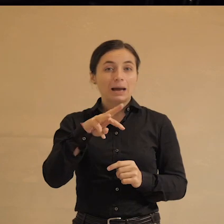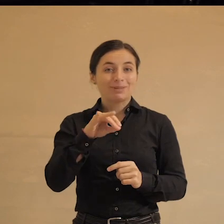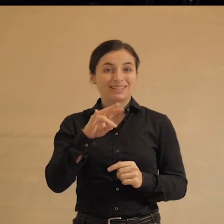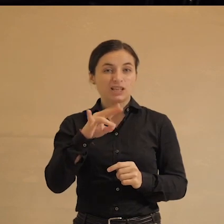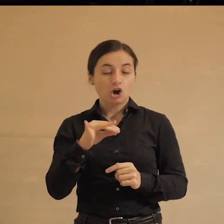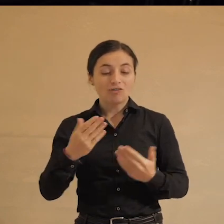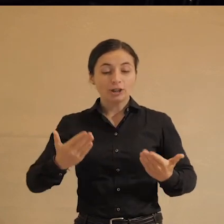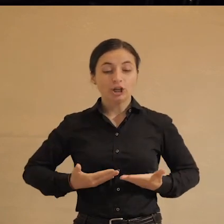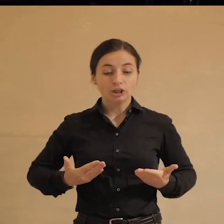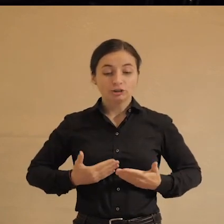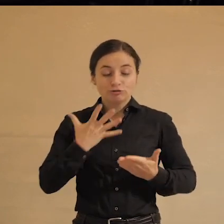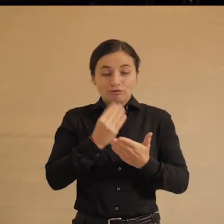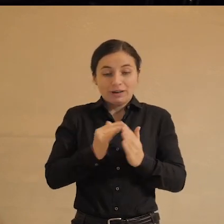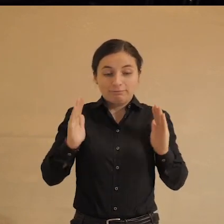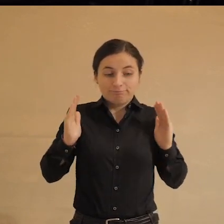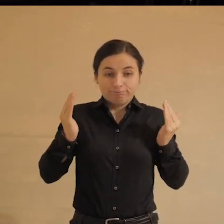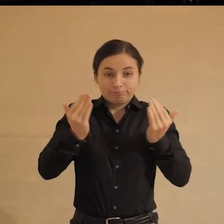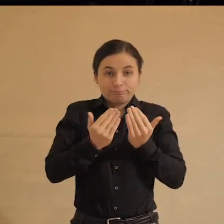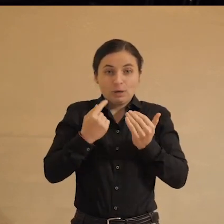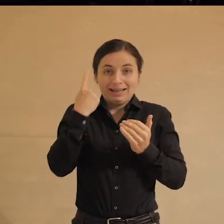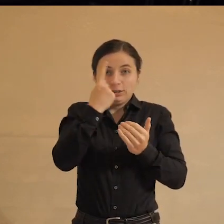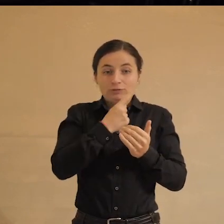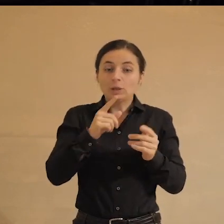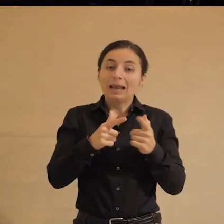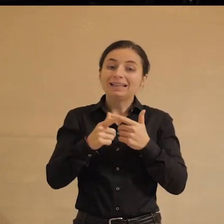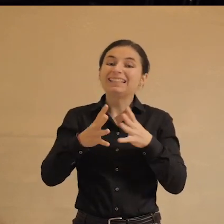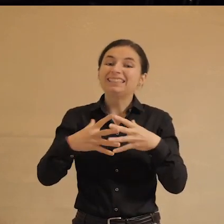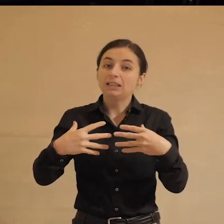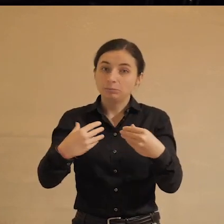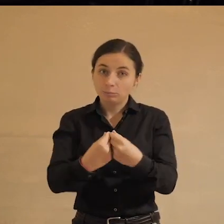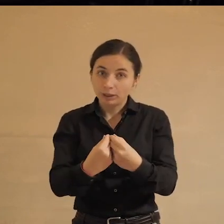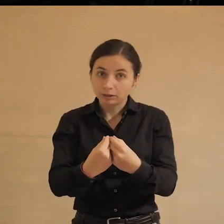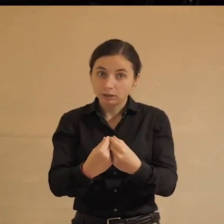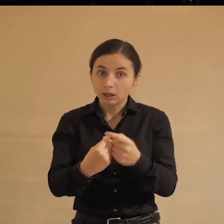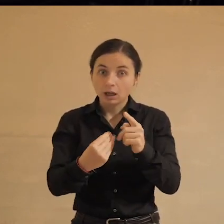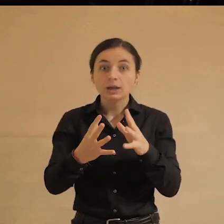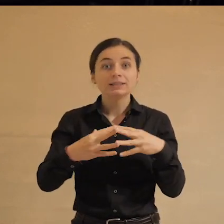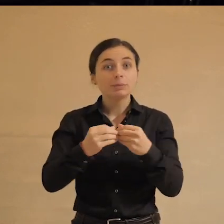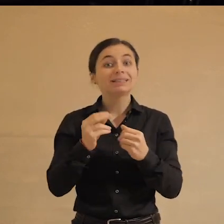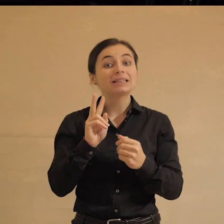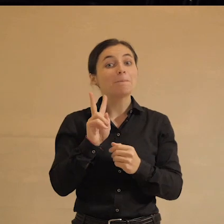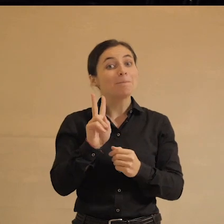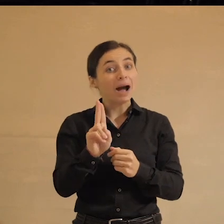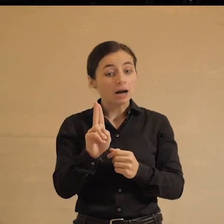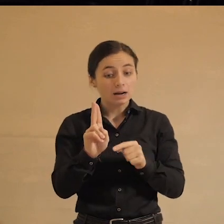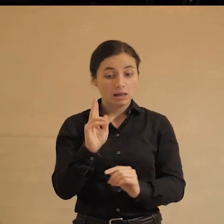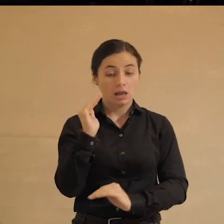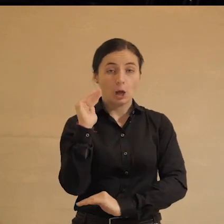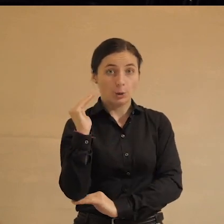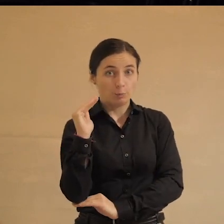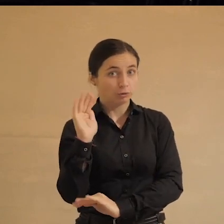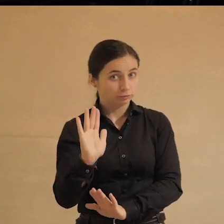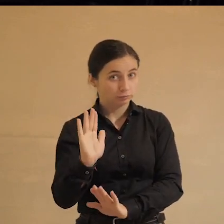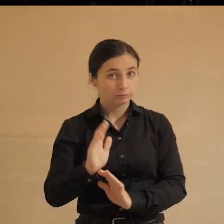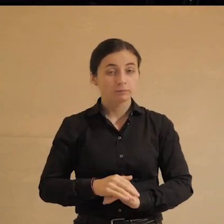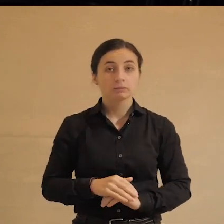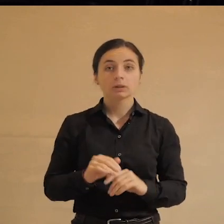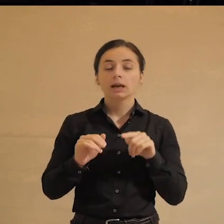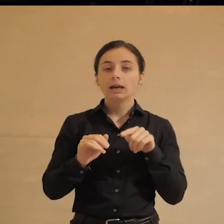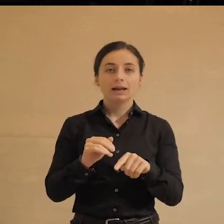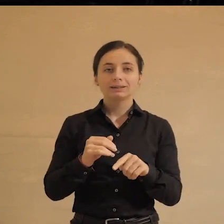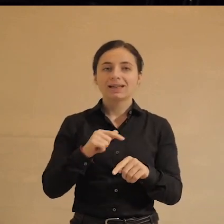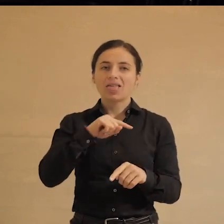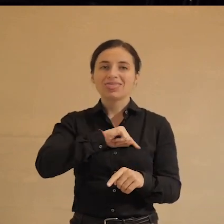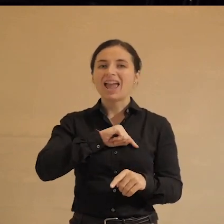человека в своей капсуле индивидуальной или семейной, причем семья понимается как пара и ее маленький ребенок, это не